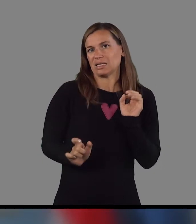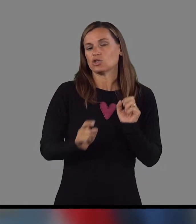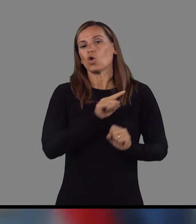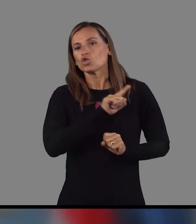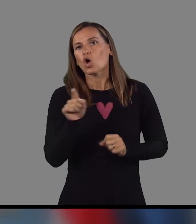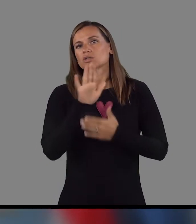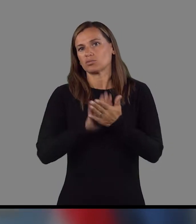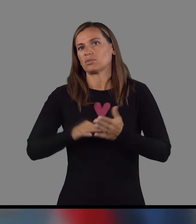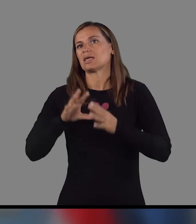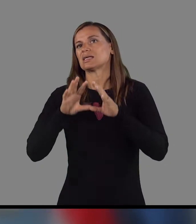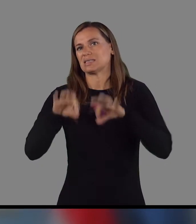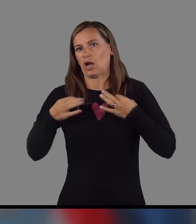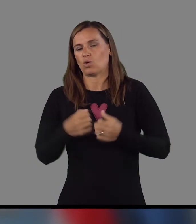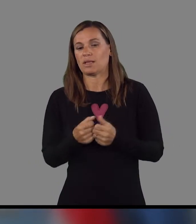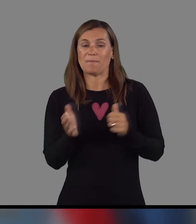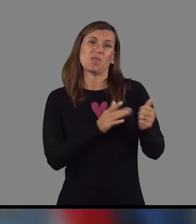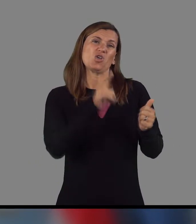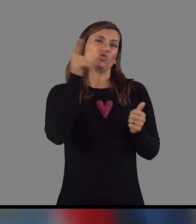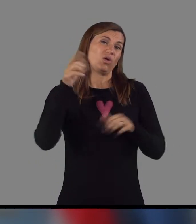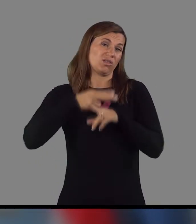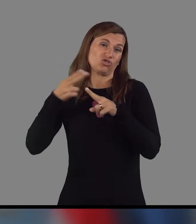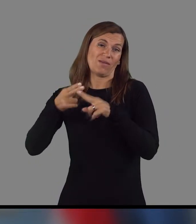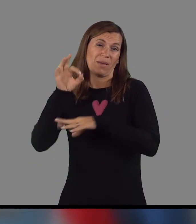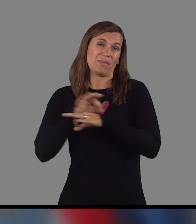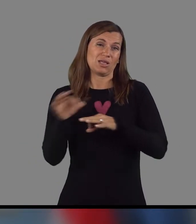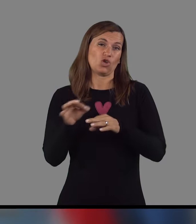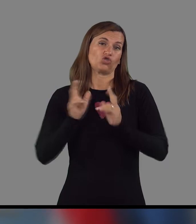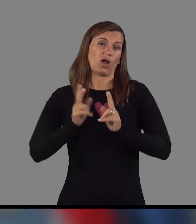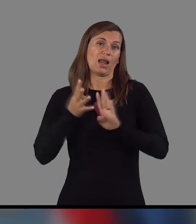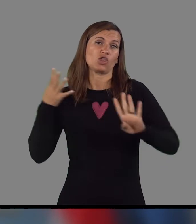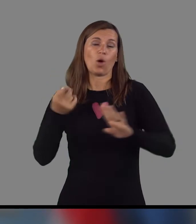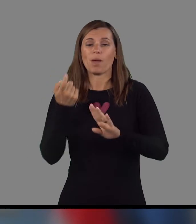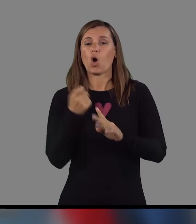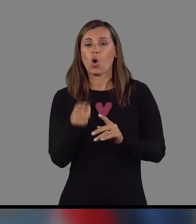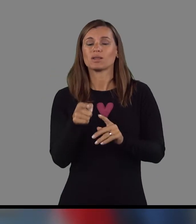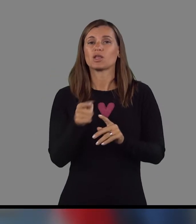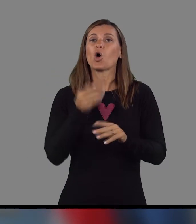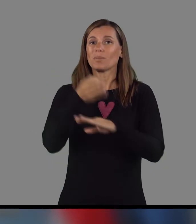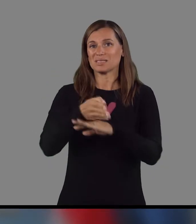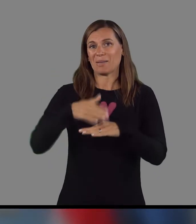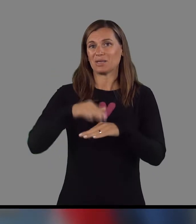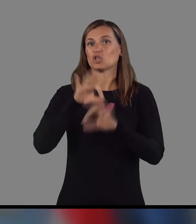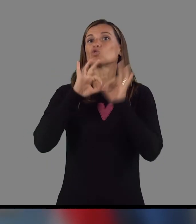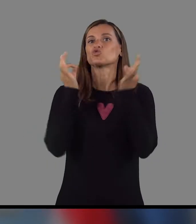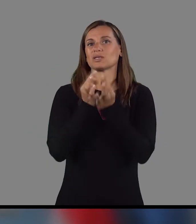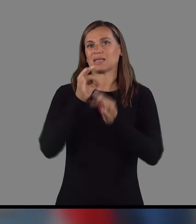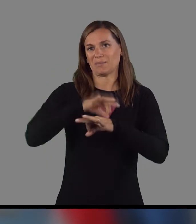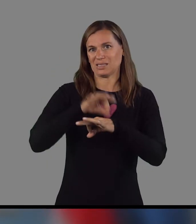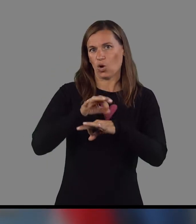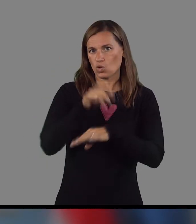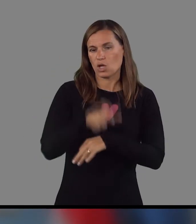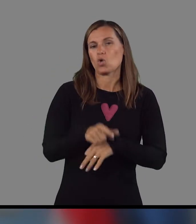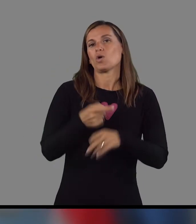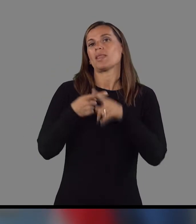izvedbe zdravljenja. Druge države merijo čakalne dobe od, torej, obiska pri držimskem zdravniku,